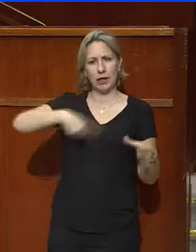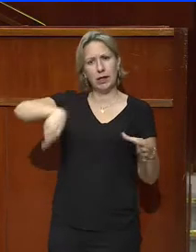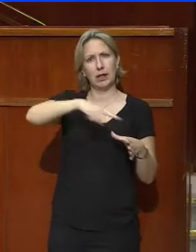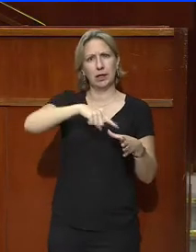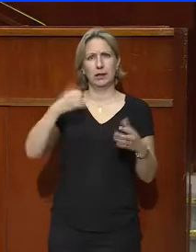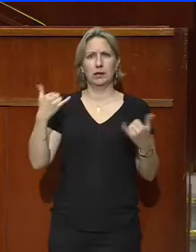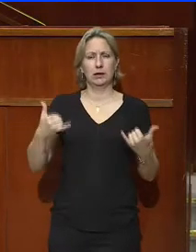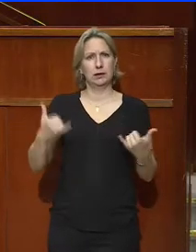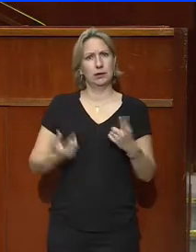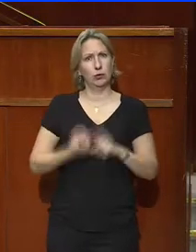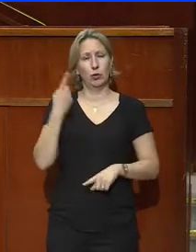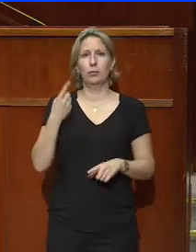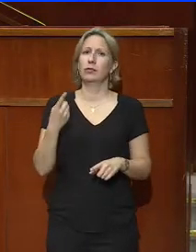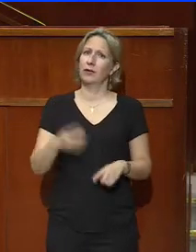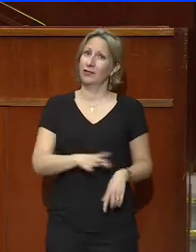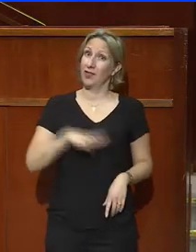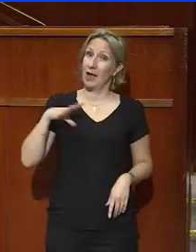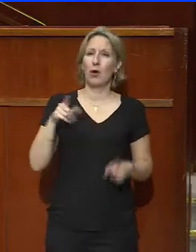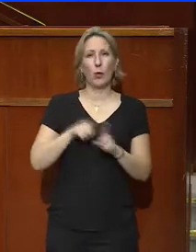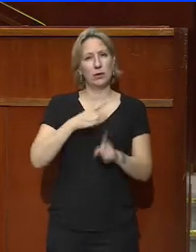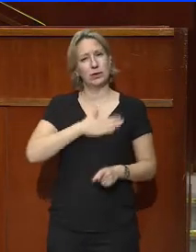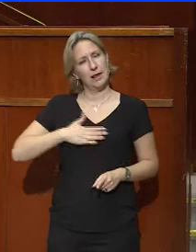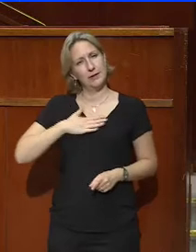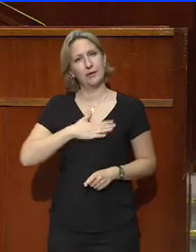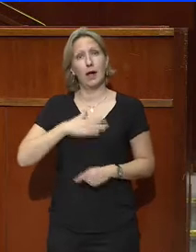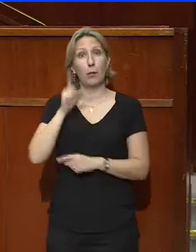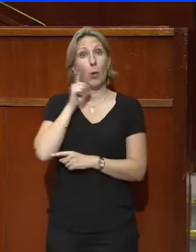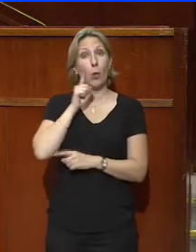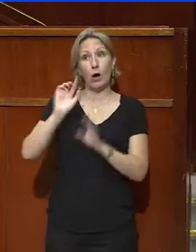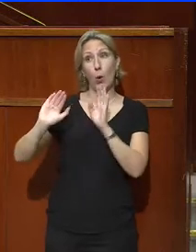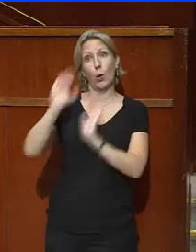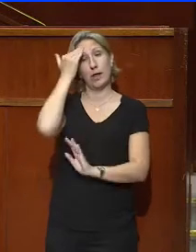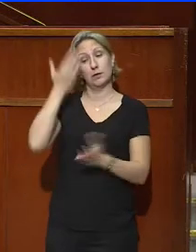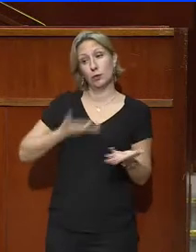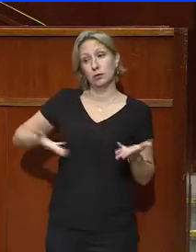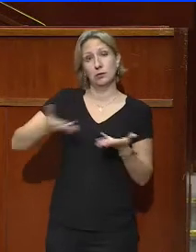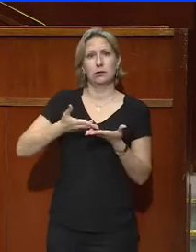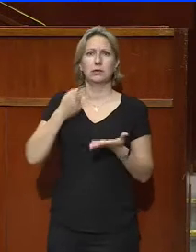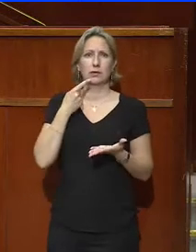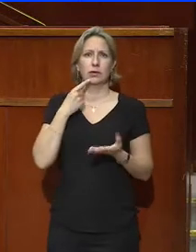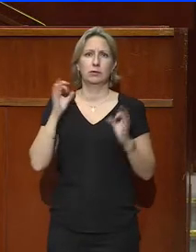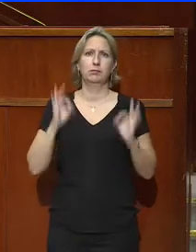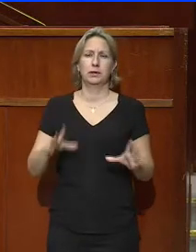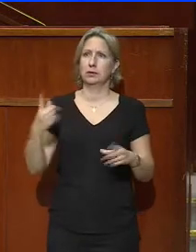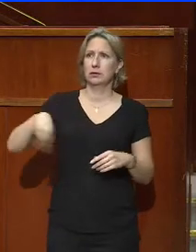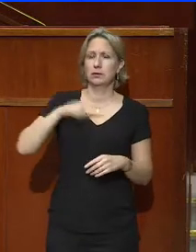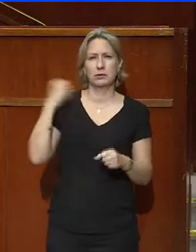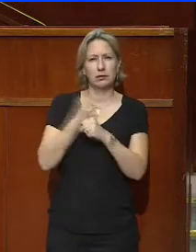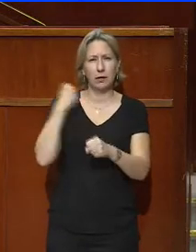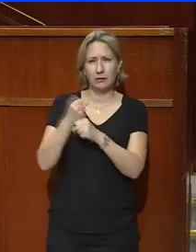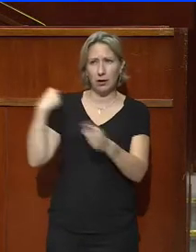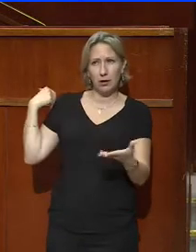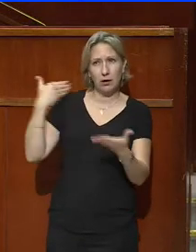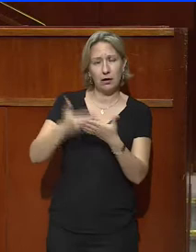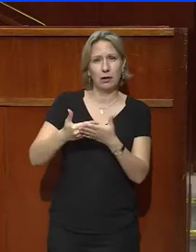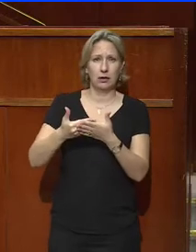Fier, mais également satisfait parce que cette reconnaissance est aussi le fruit du travail de cette Assemblée depuis plus